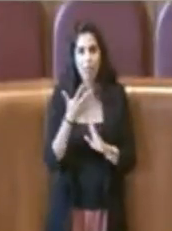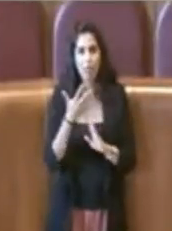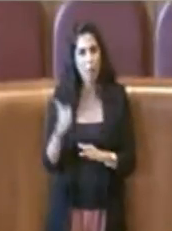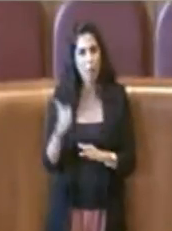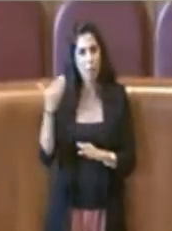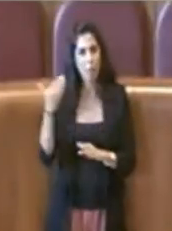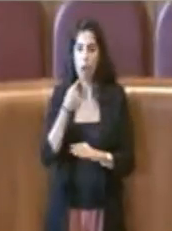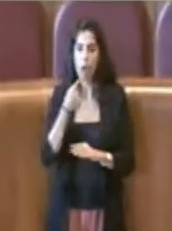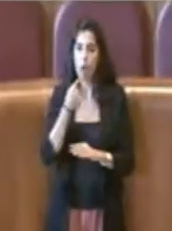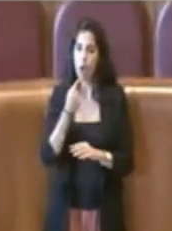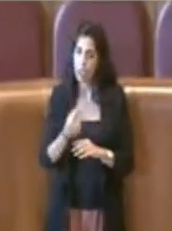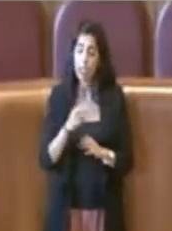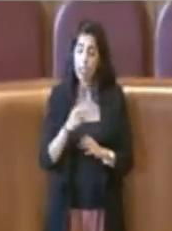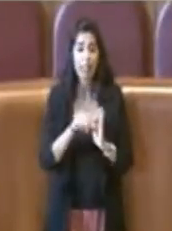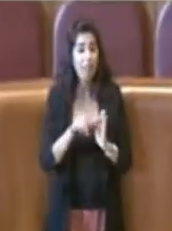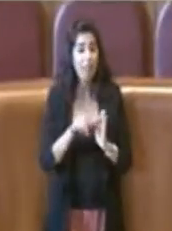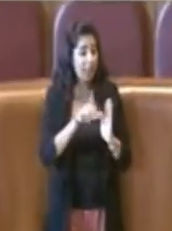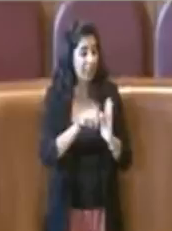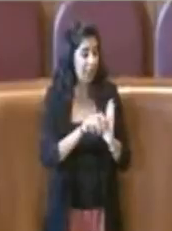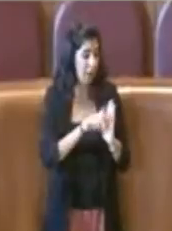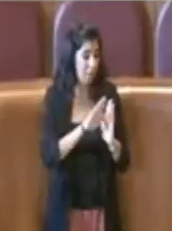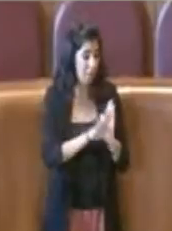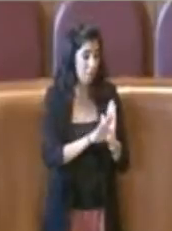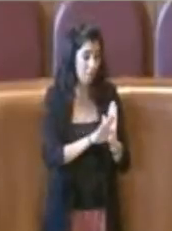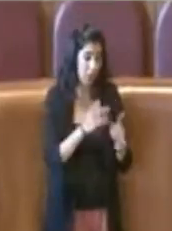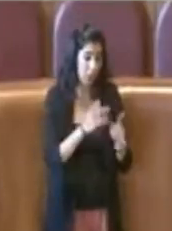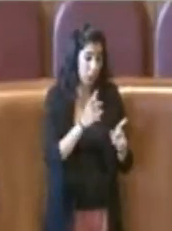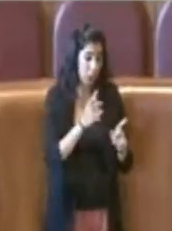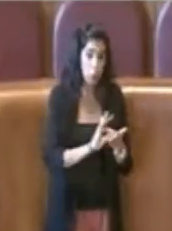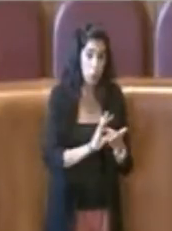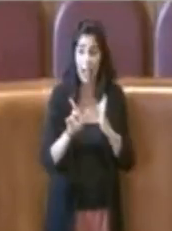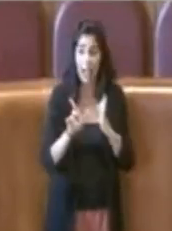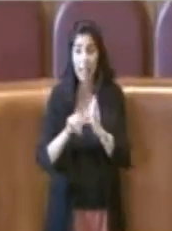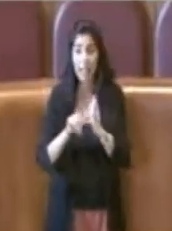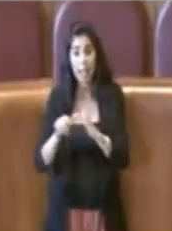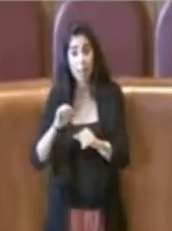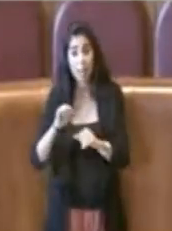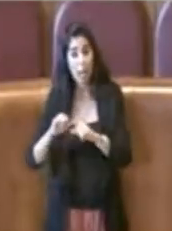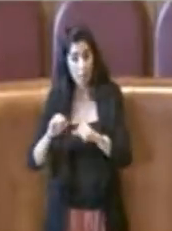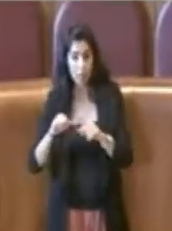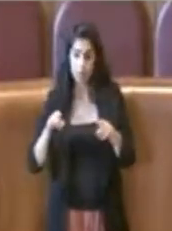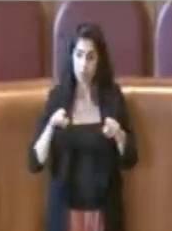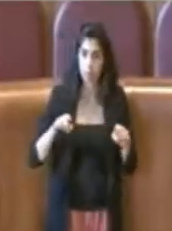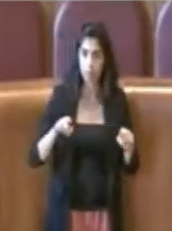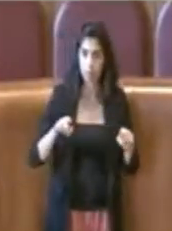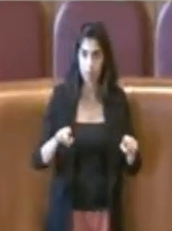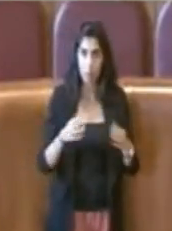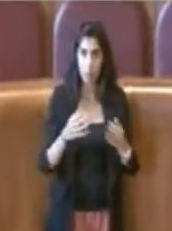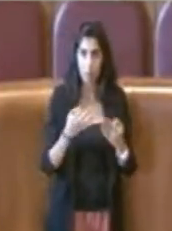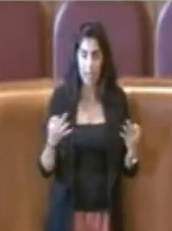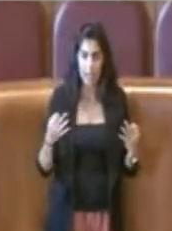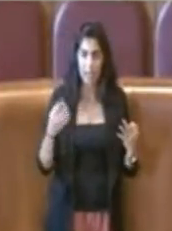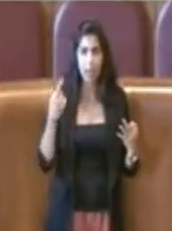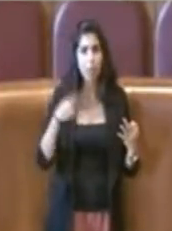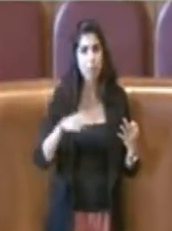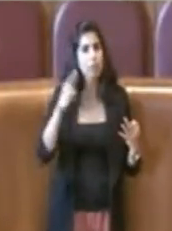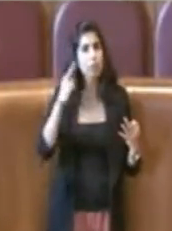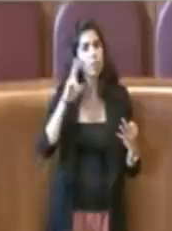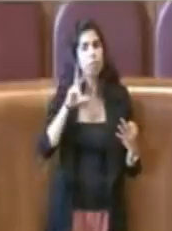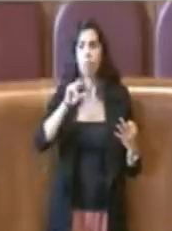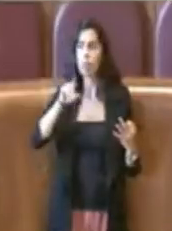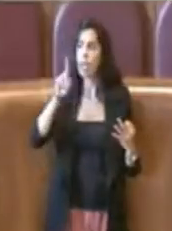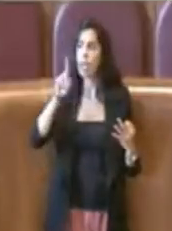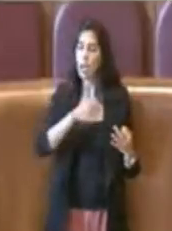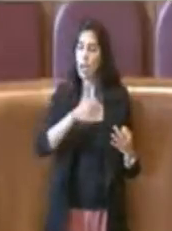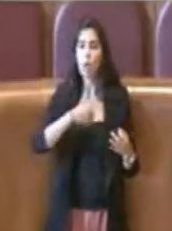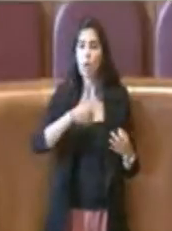armonizzare i tempi della scuola con i tempi amministrativi. È stato ricordato anche dal consigliere De Priamo,